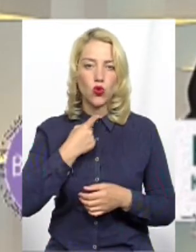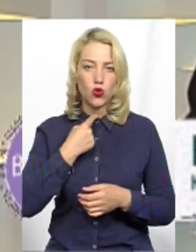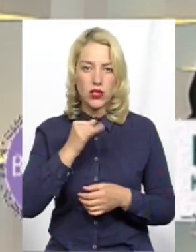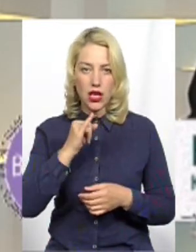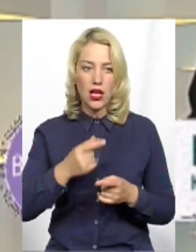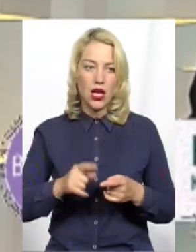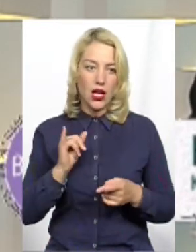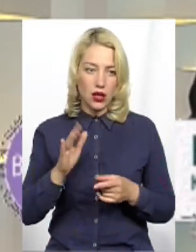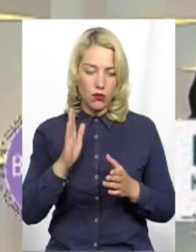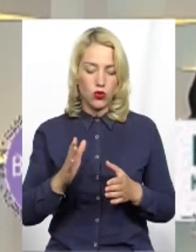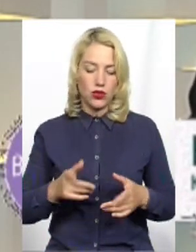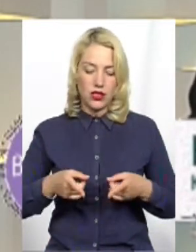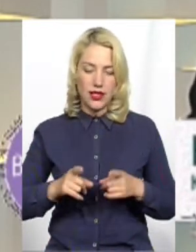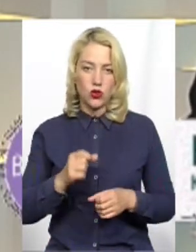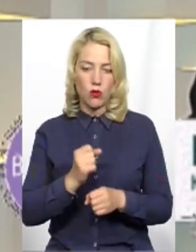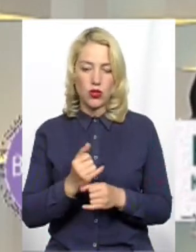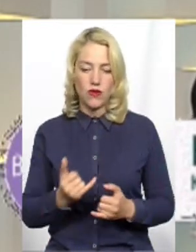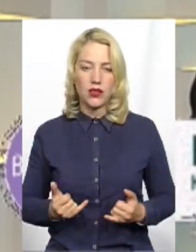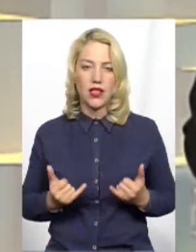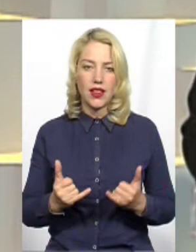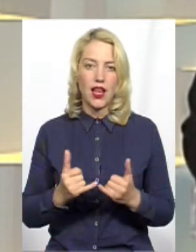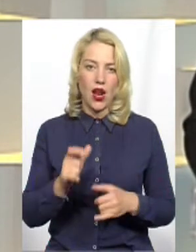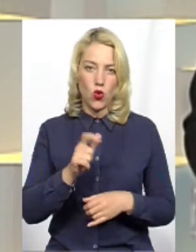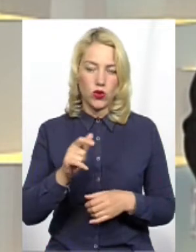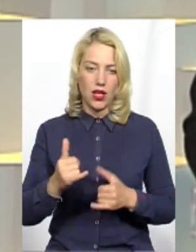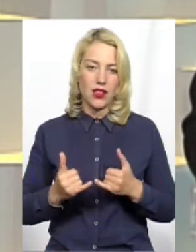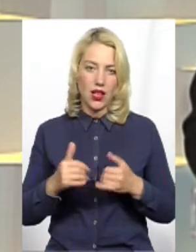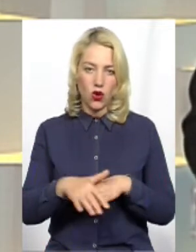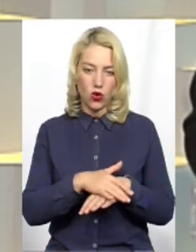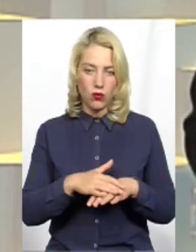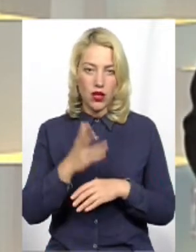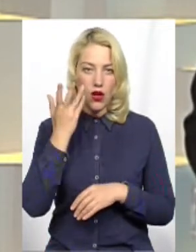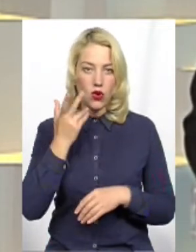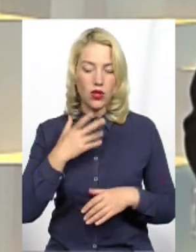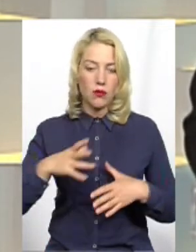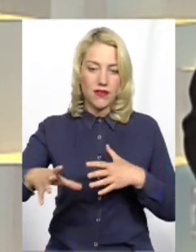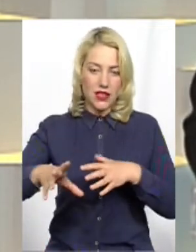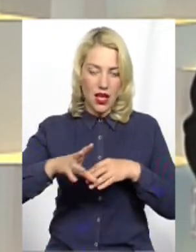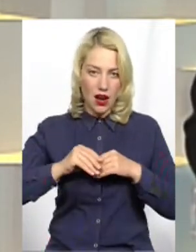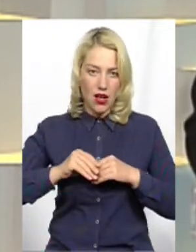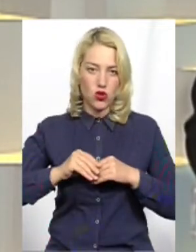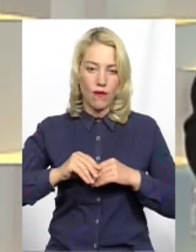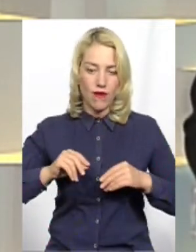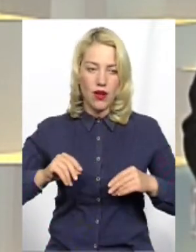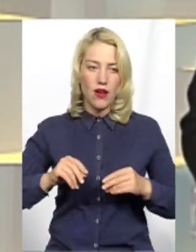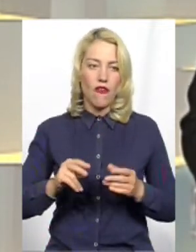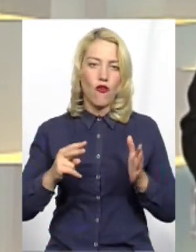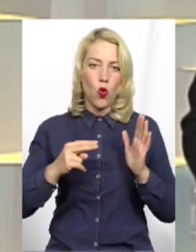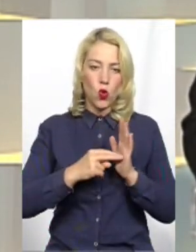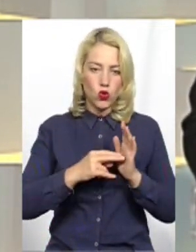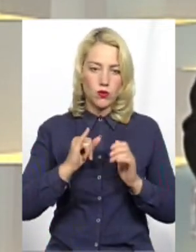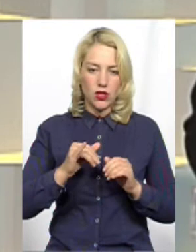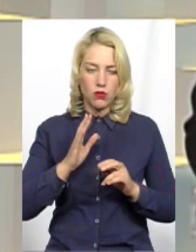дійсно прийдуть і будуть працювати на громаду, для людей, на країну, і коли ми всі разом включимося, не будемо лежати на діванах і